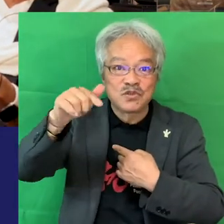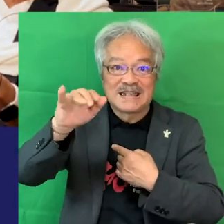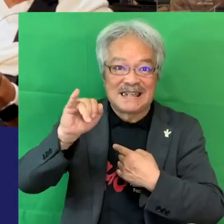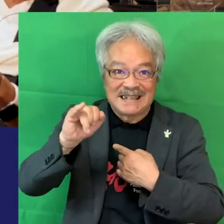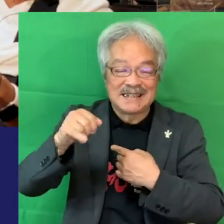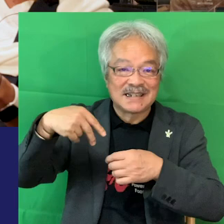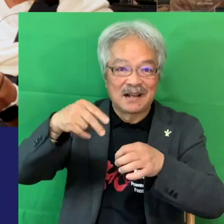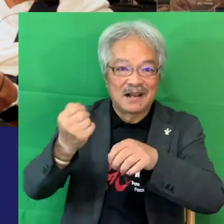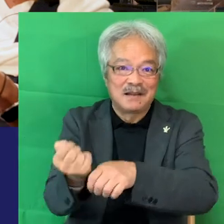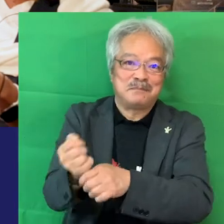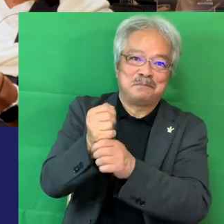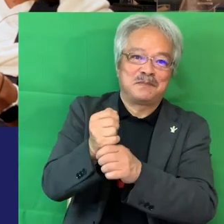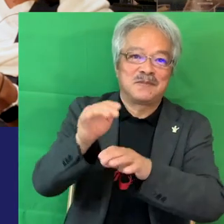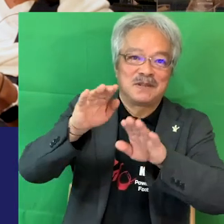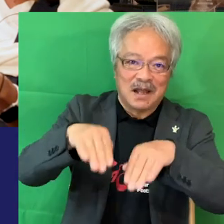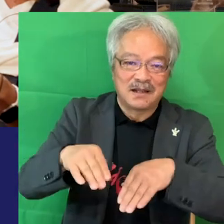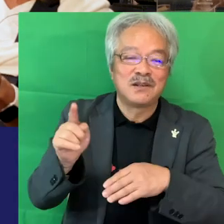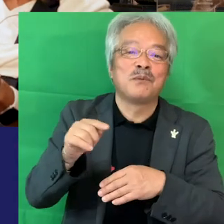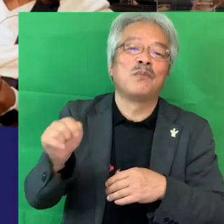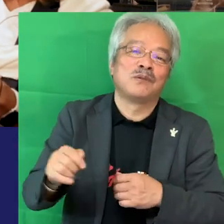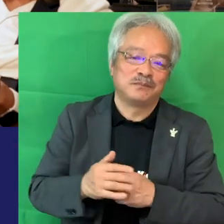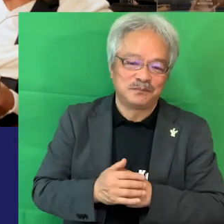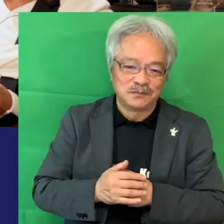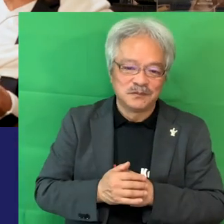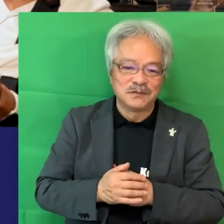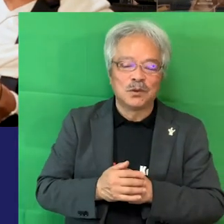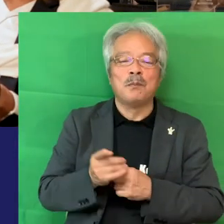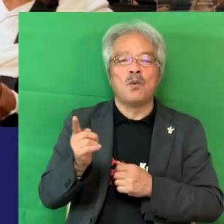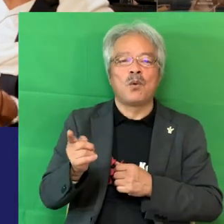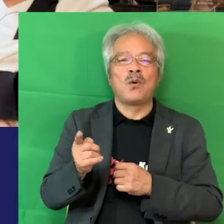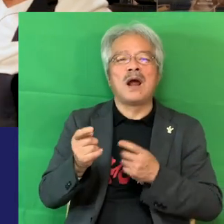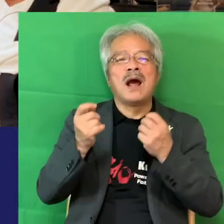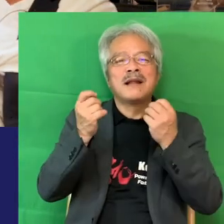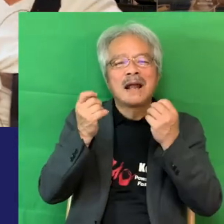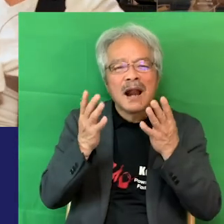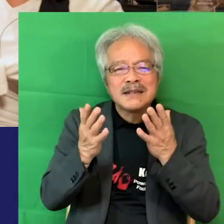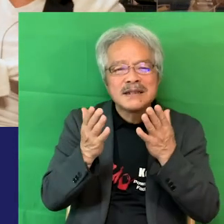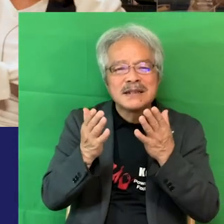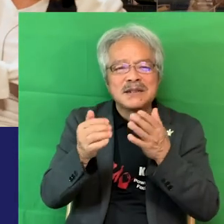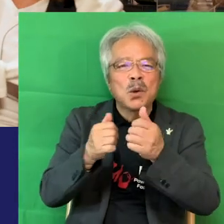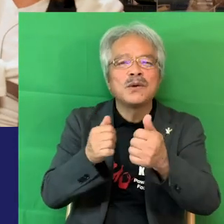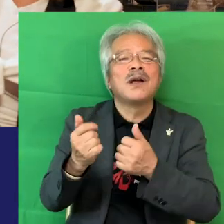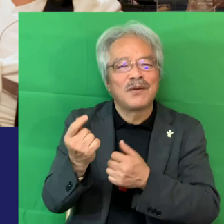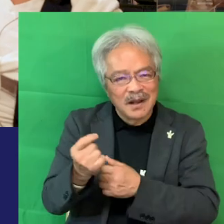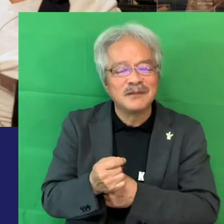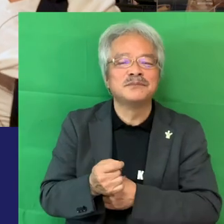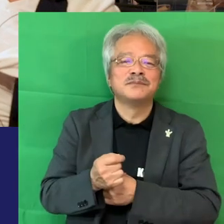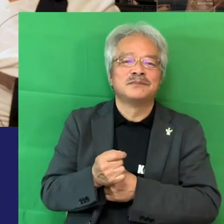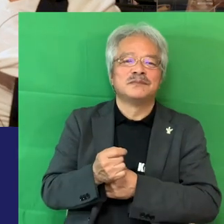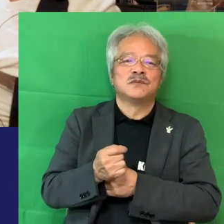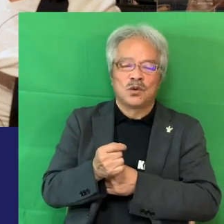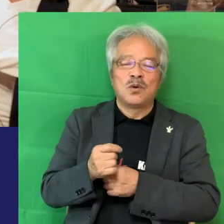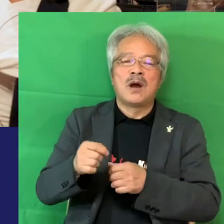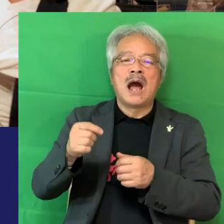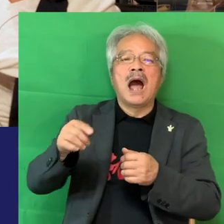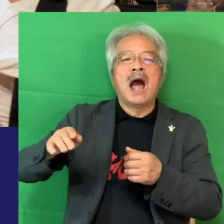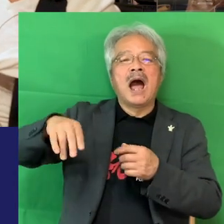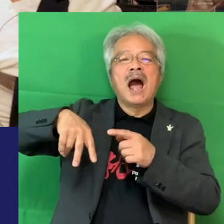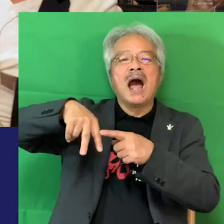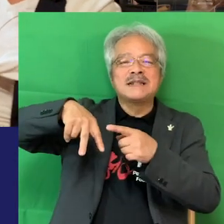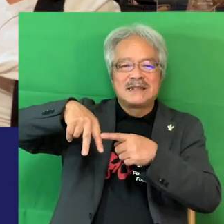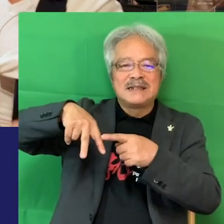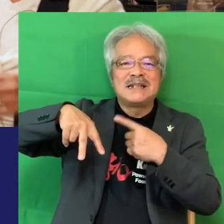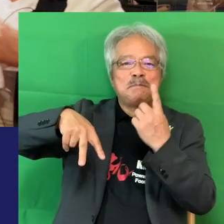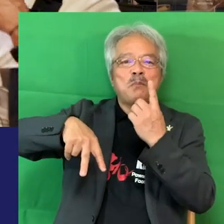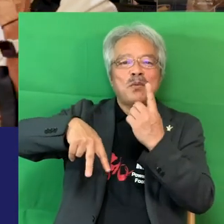だけど新しい競技だよねもはや自分たちも足一本にしてやれますからねうんけど両足でも